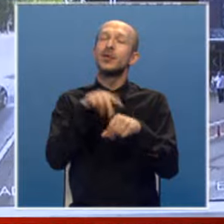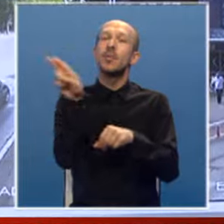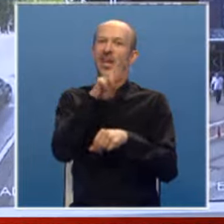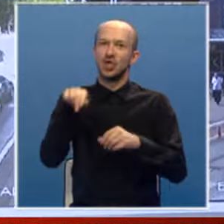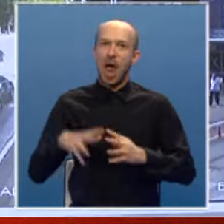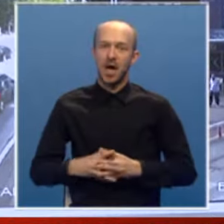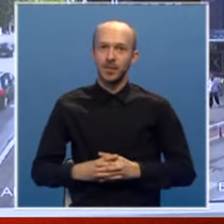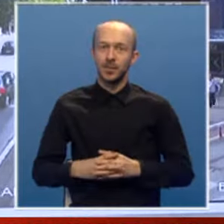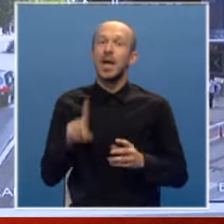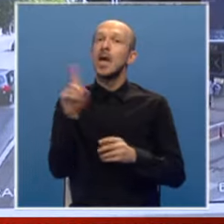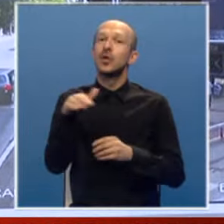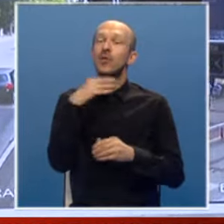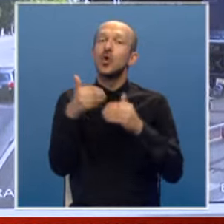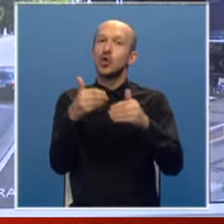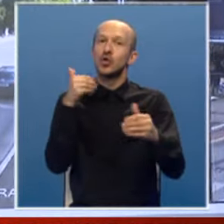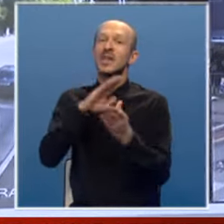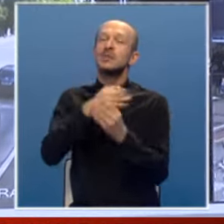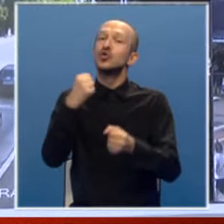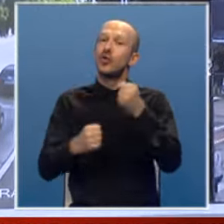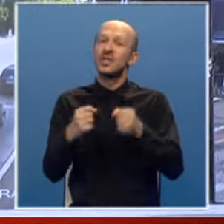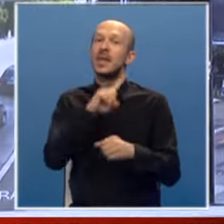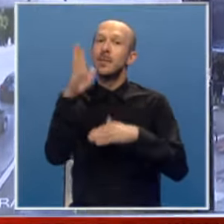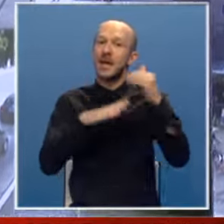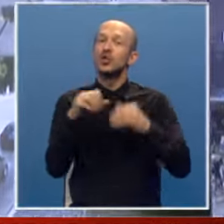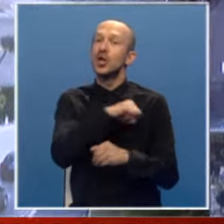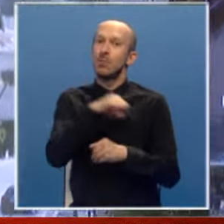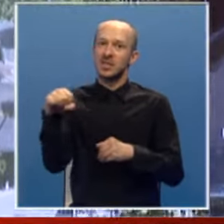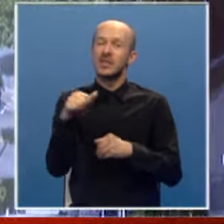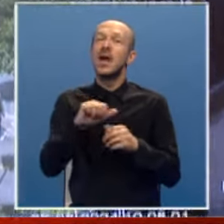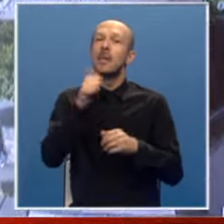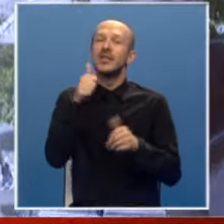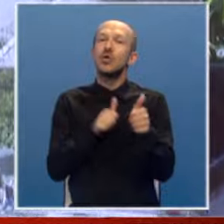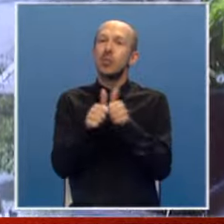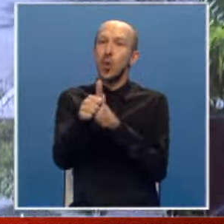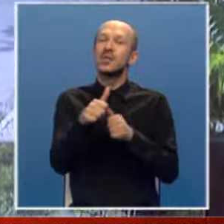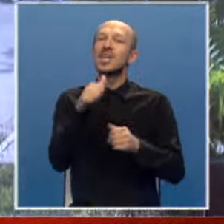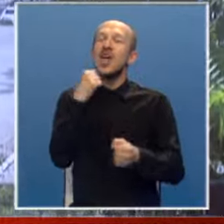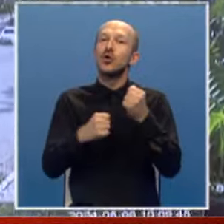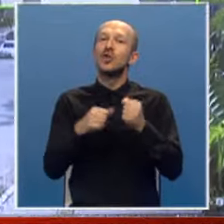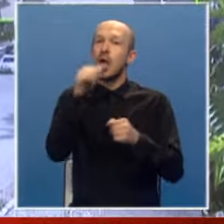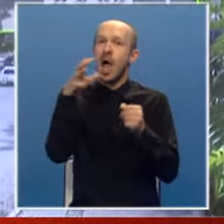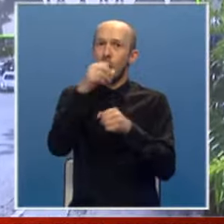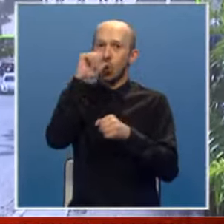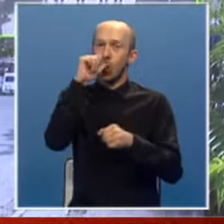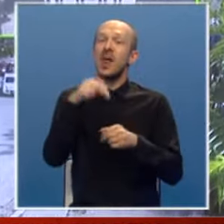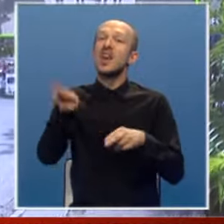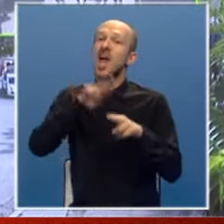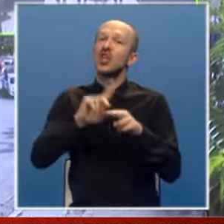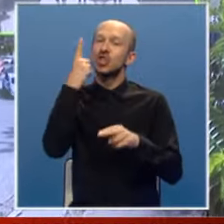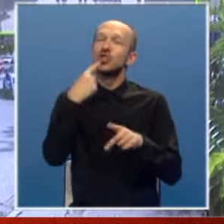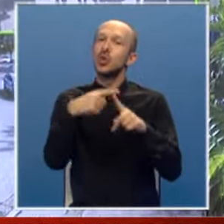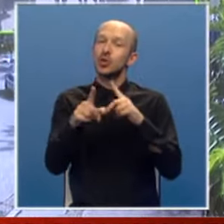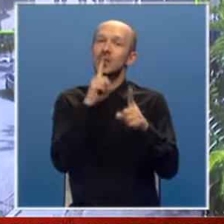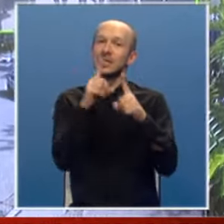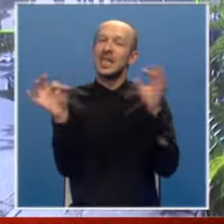prekršaja. Nedovoljno odstojanje između vozila, neprilagođena brzina, prvenstvo prolaza i vožnja pod dejstvom alkohola je najčešći su